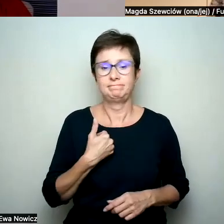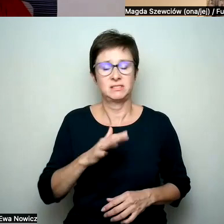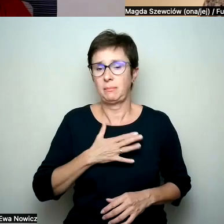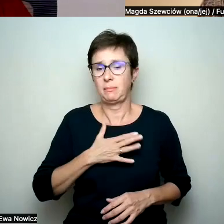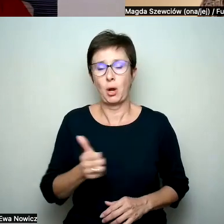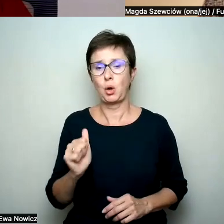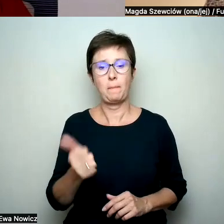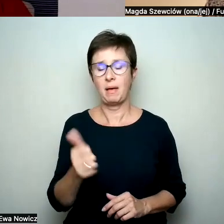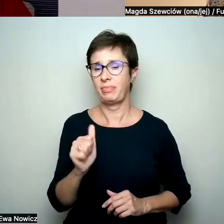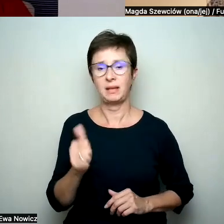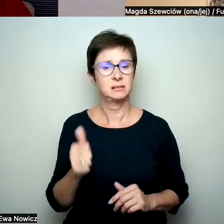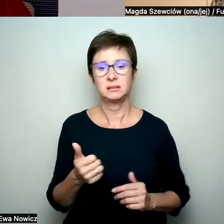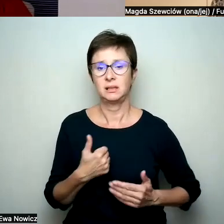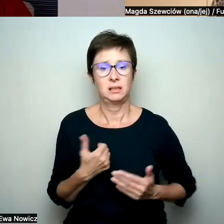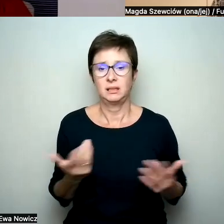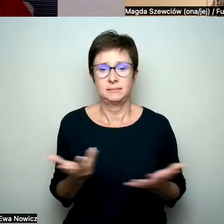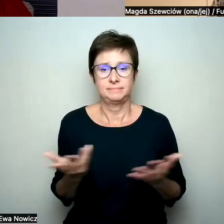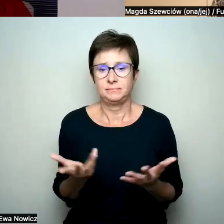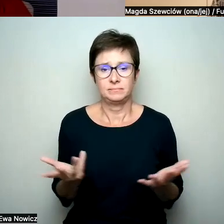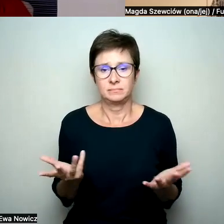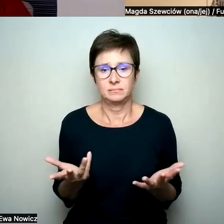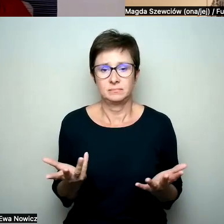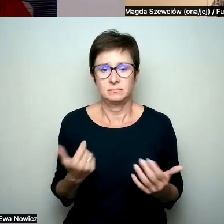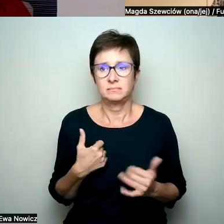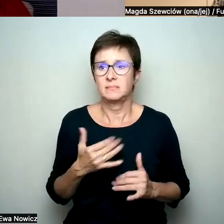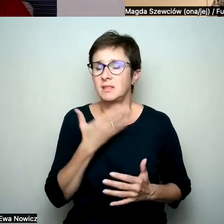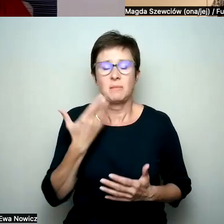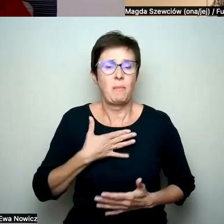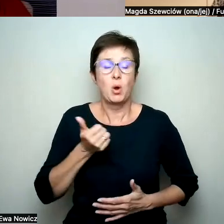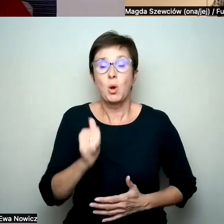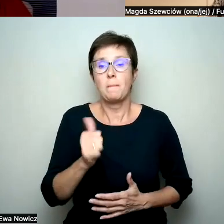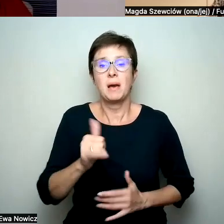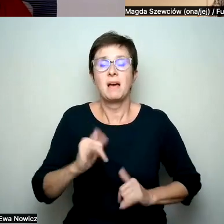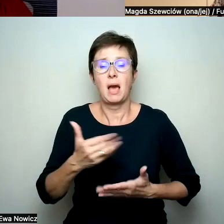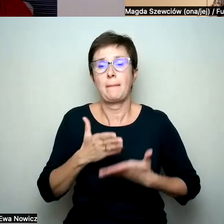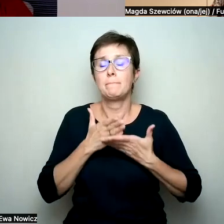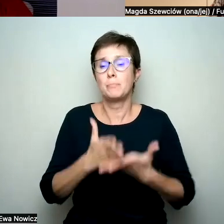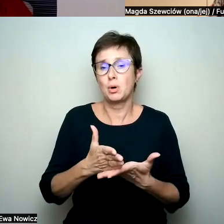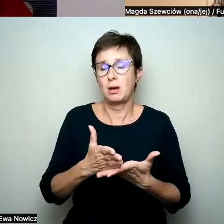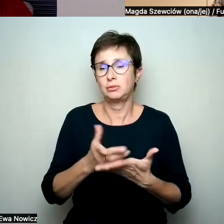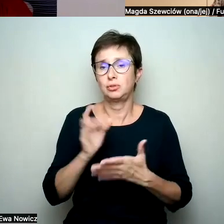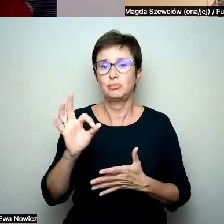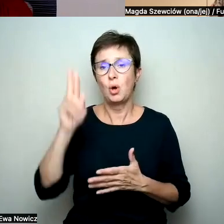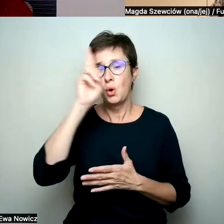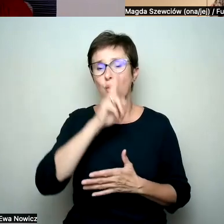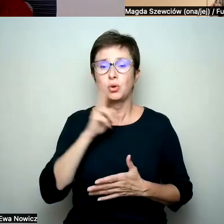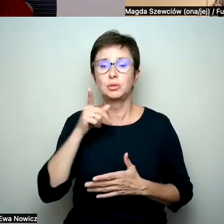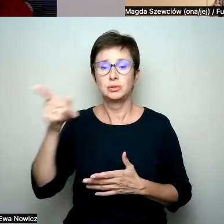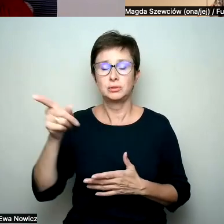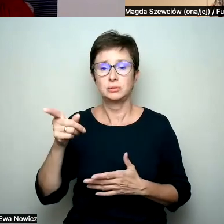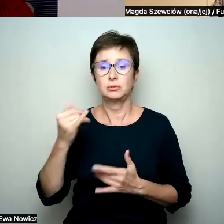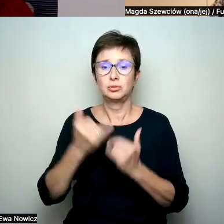Znaczy nie chciałam, jakby nie mam kompetencji, żeby w jakikolwiek sposób radzić rodzicom dzieci